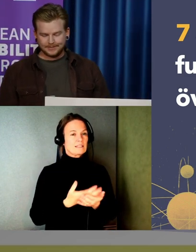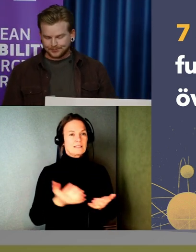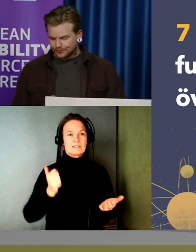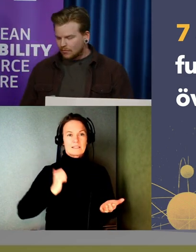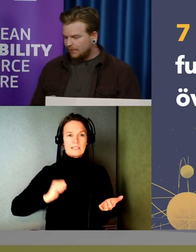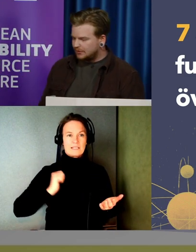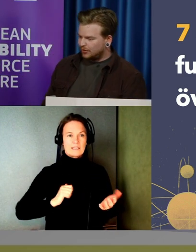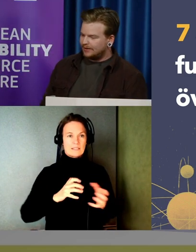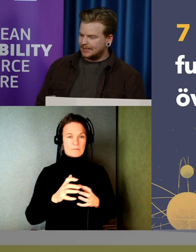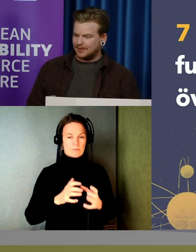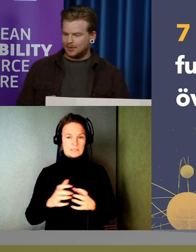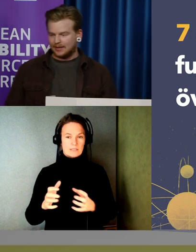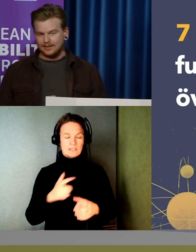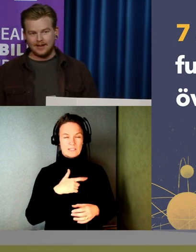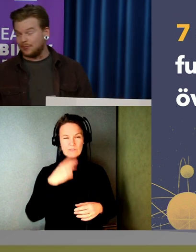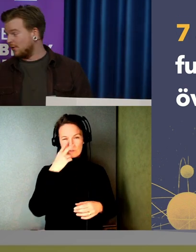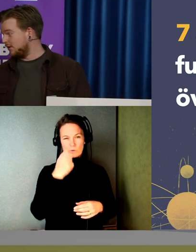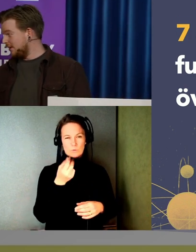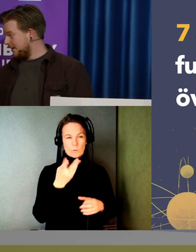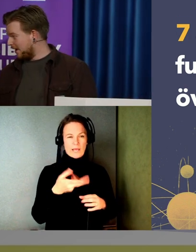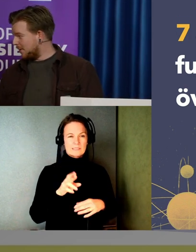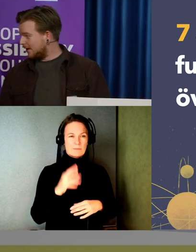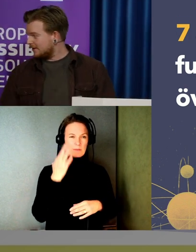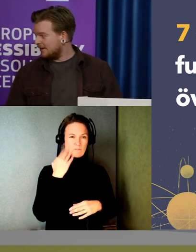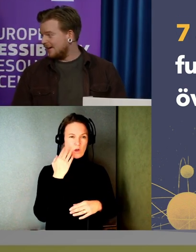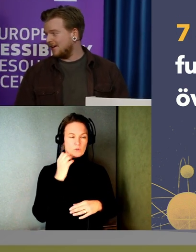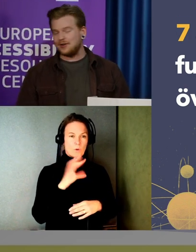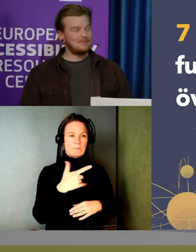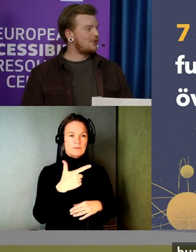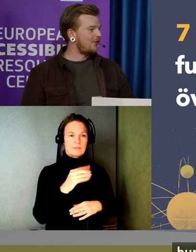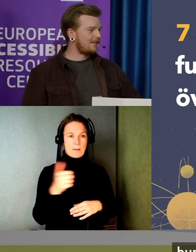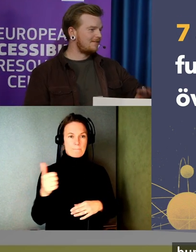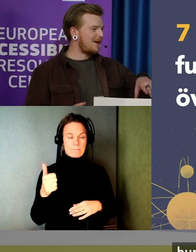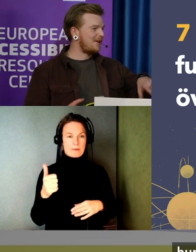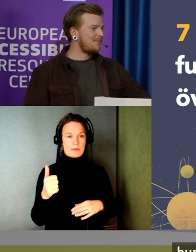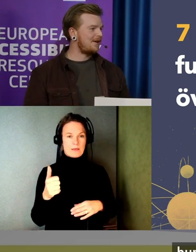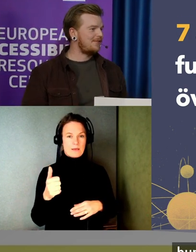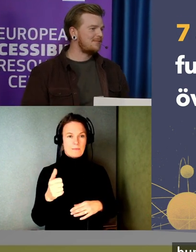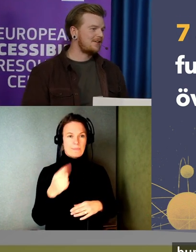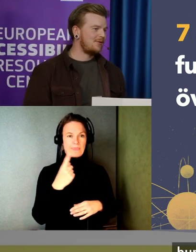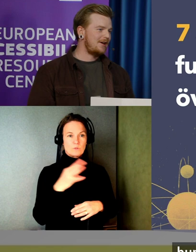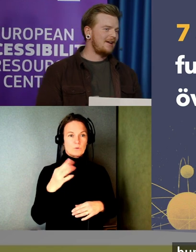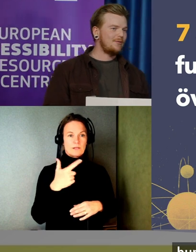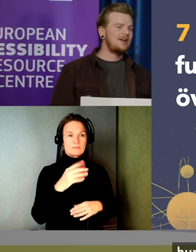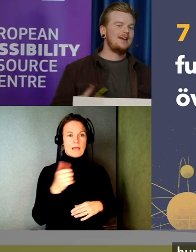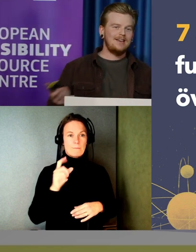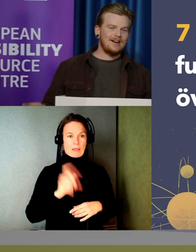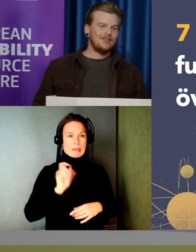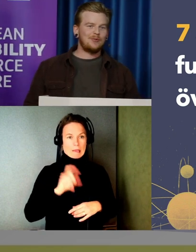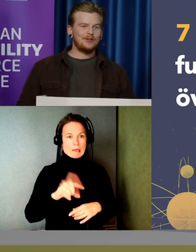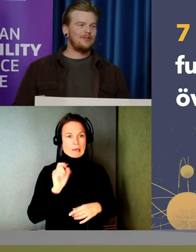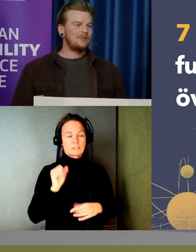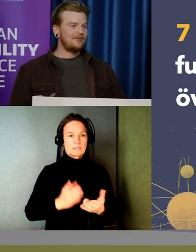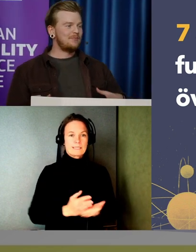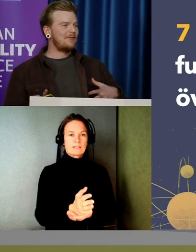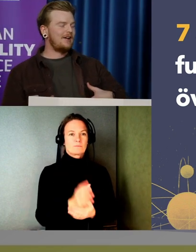anpassad. Vi såg ju lite exempel här tidigare på tabbarna. Hundra tabbknappar för att man ska komma igenom. I